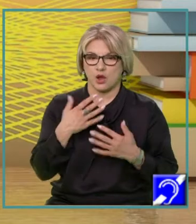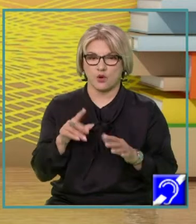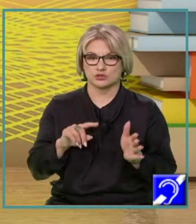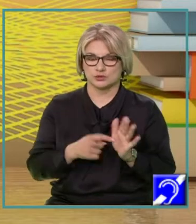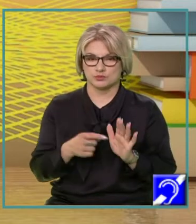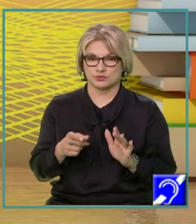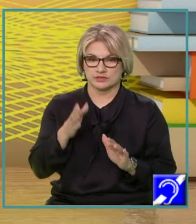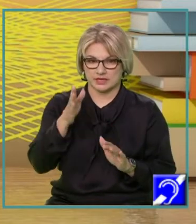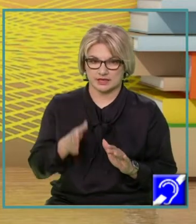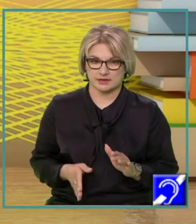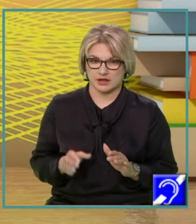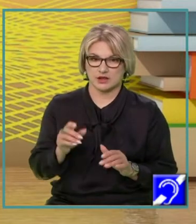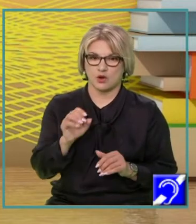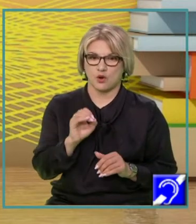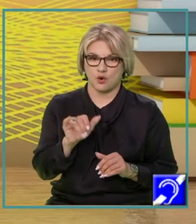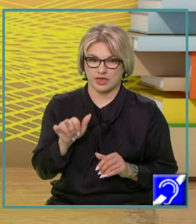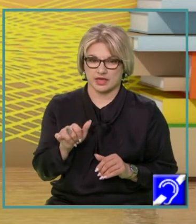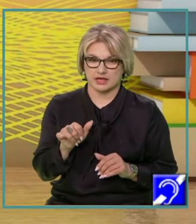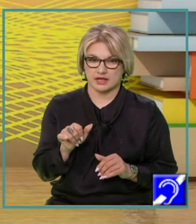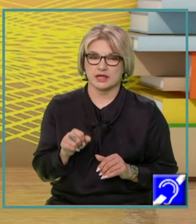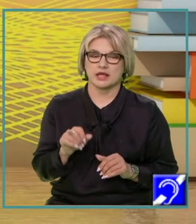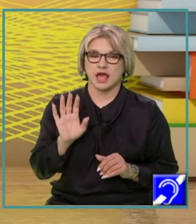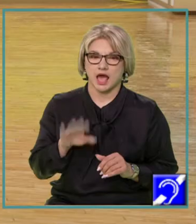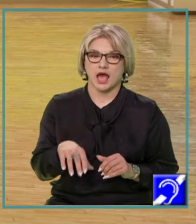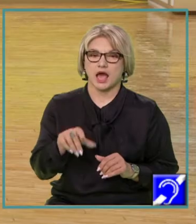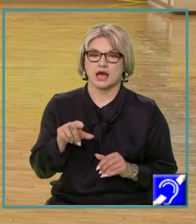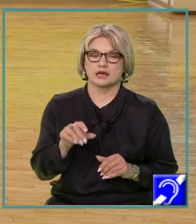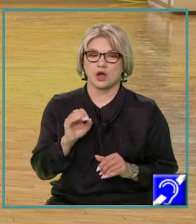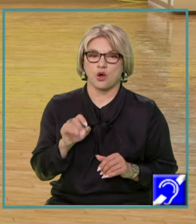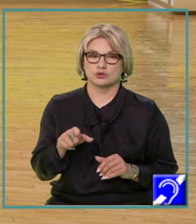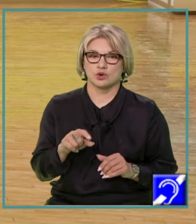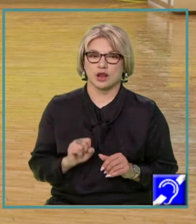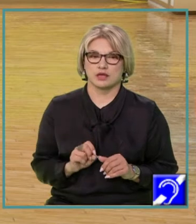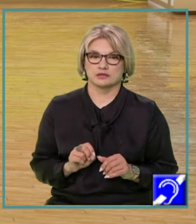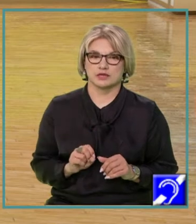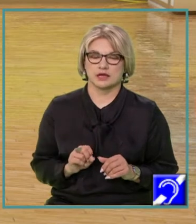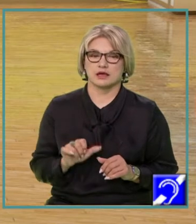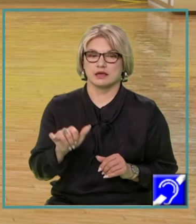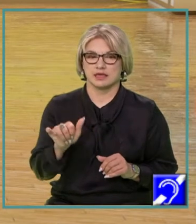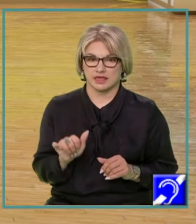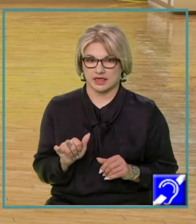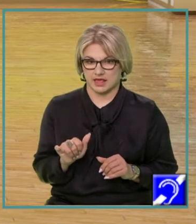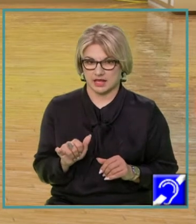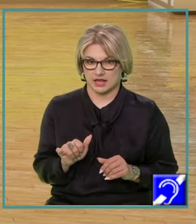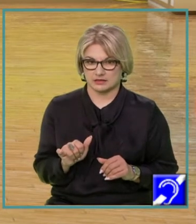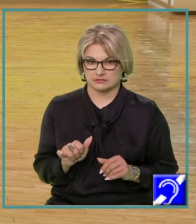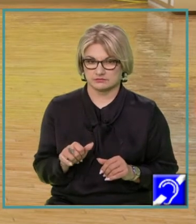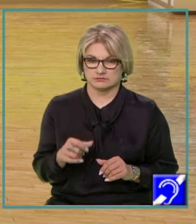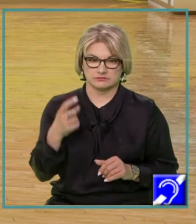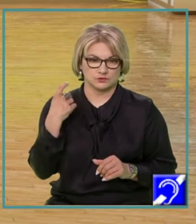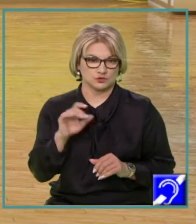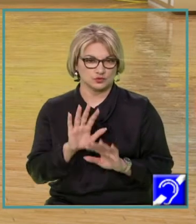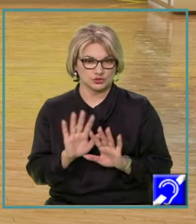pe axa ordonatelor are ordonata, să zic, Y, deci nu știu care,